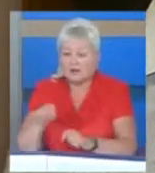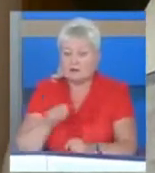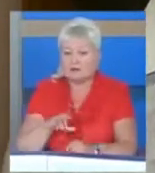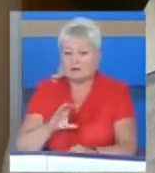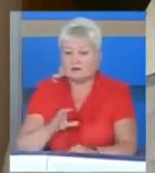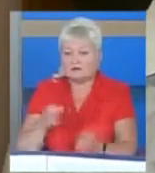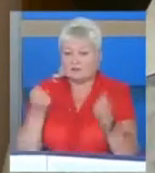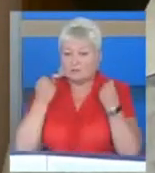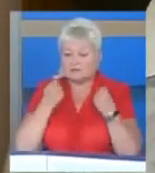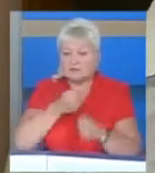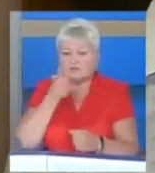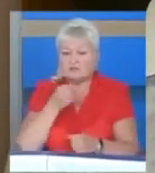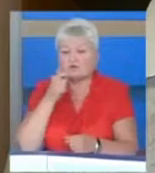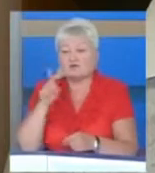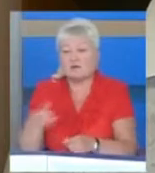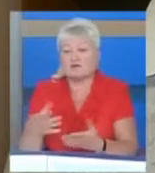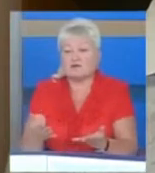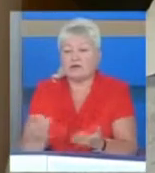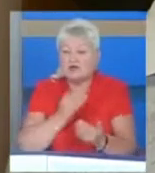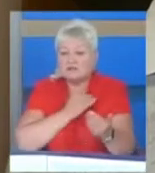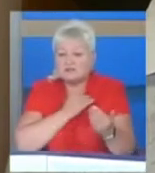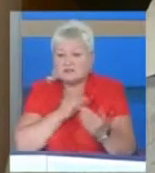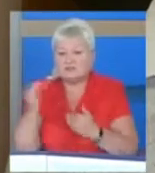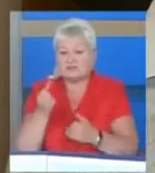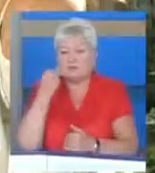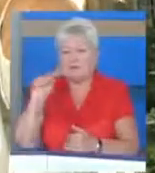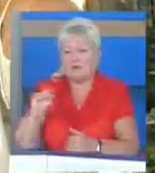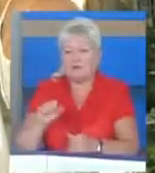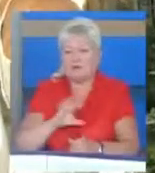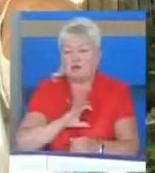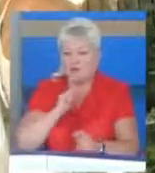дорослих, а їх за вищі досягнення не нагороджують.